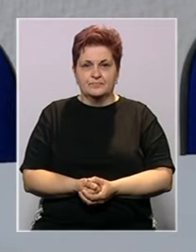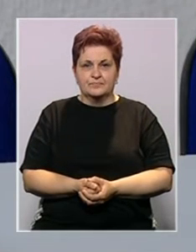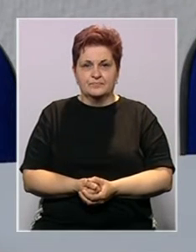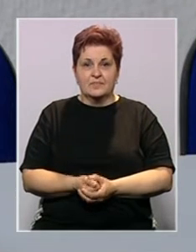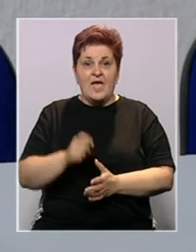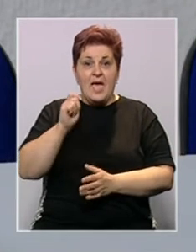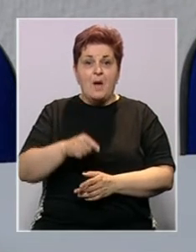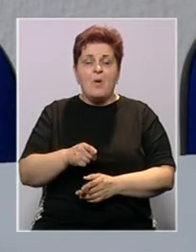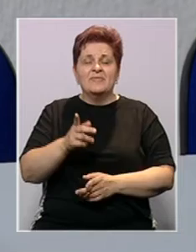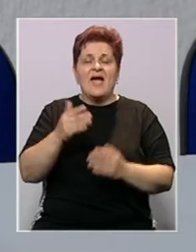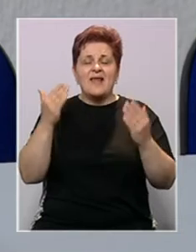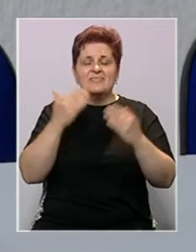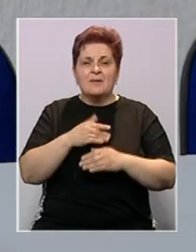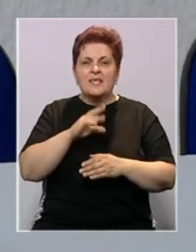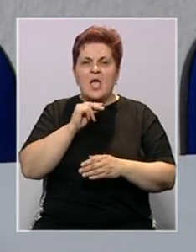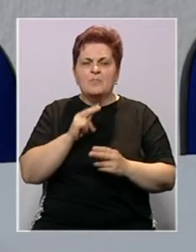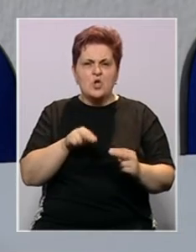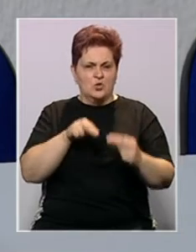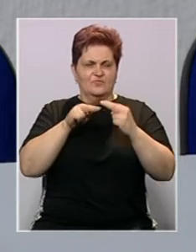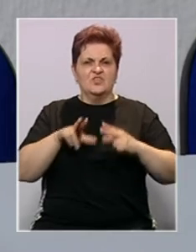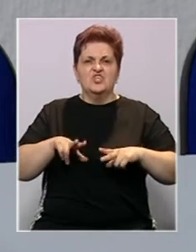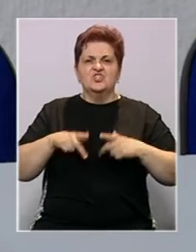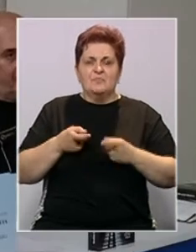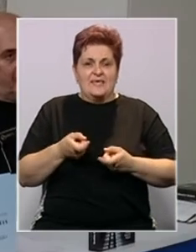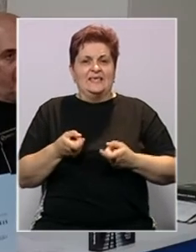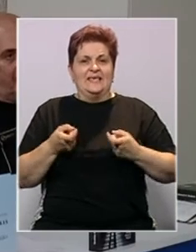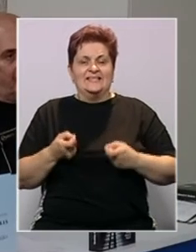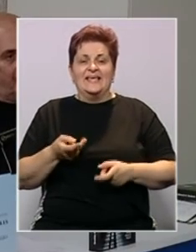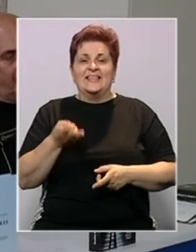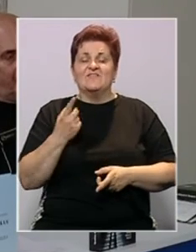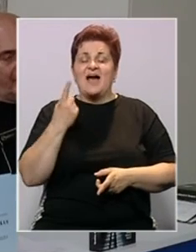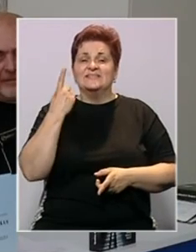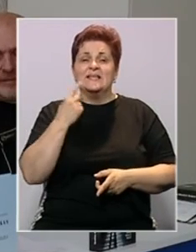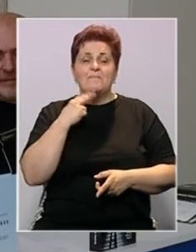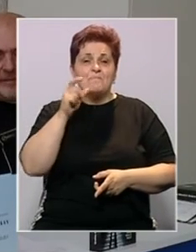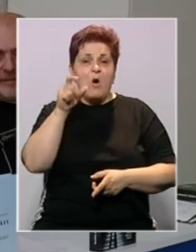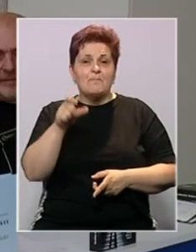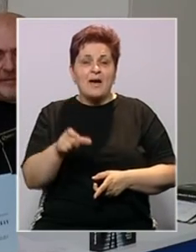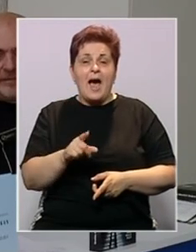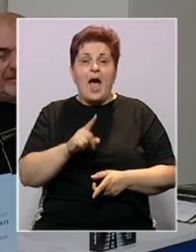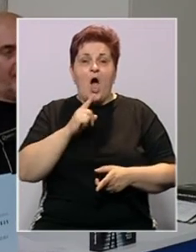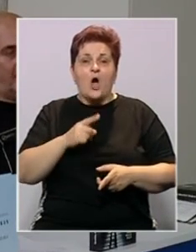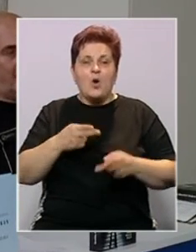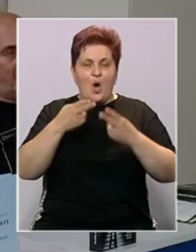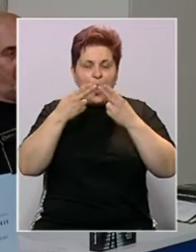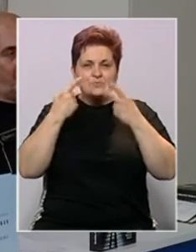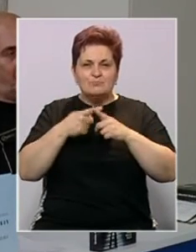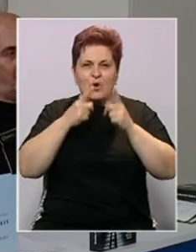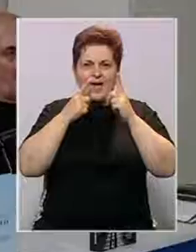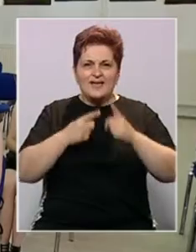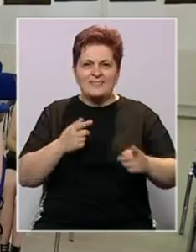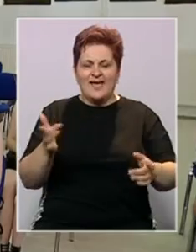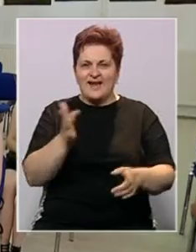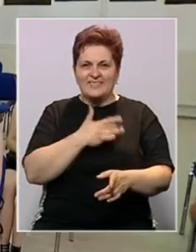Pobjeda nad mrakom je priča o suočavanju sa životnim izazovema 21-godišnjeg mladića koji gubi vid uslijed ratnog